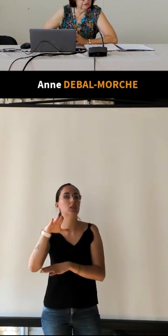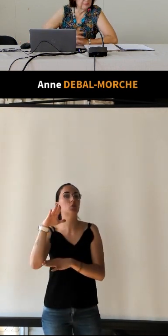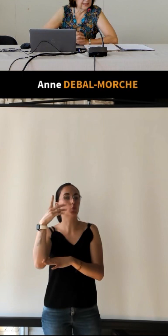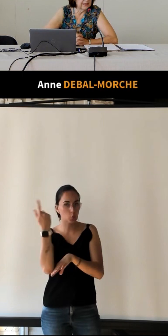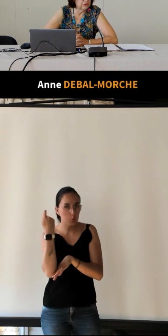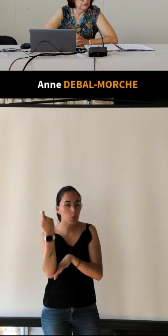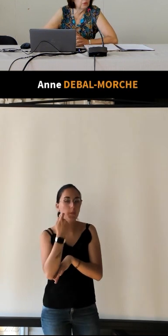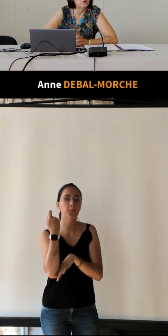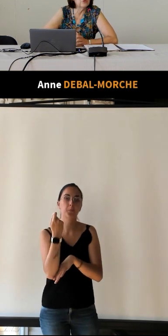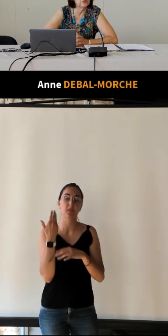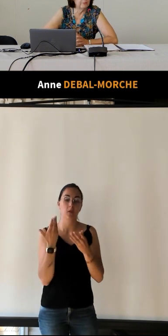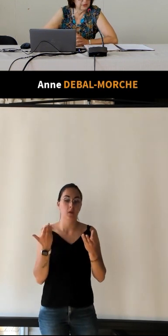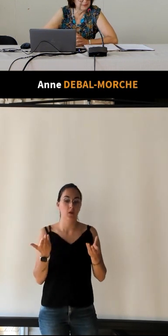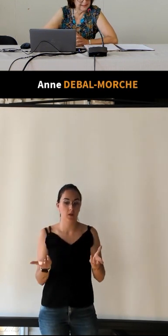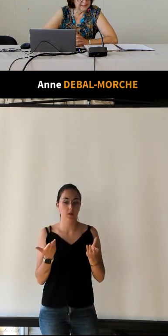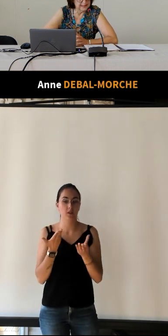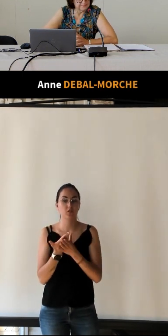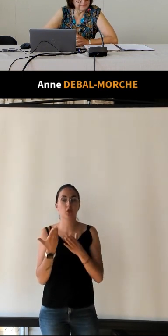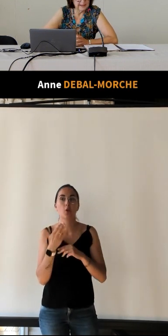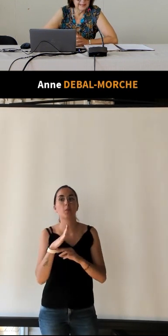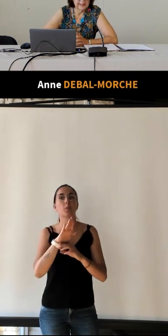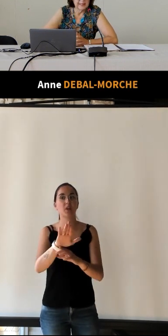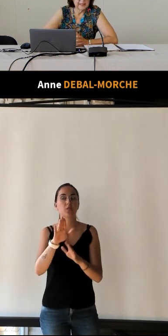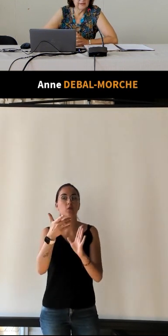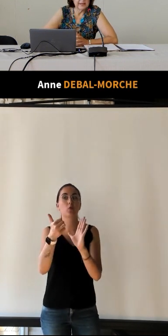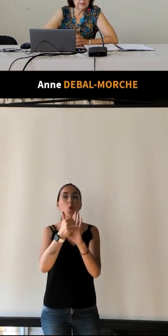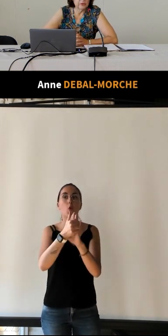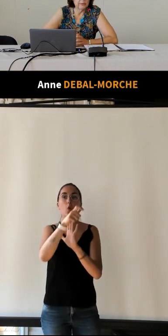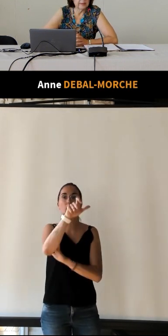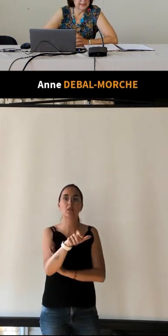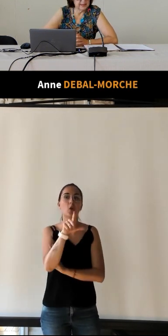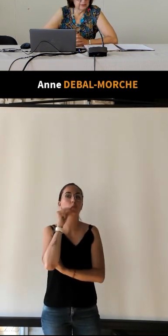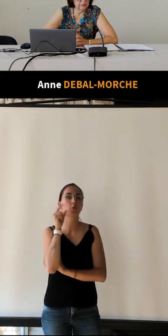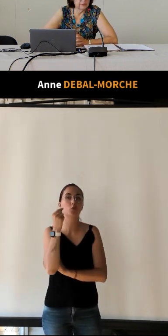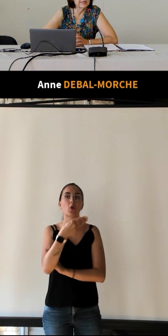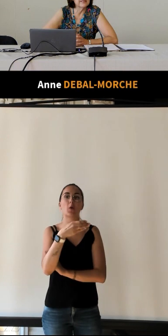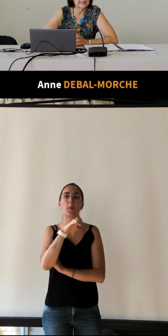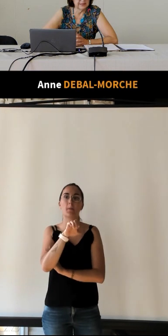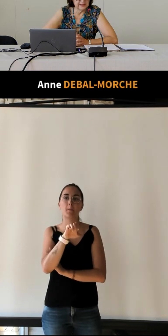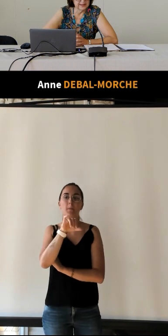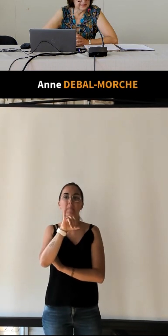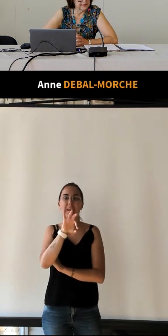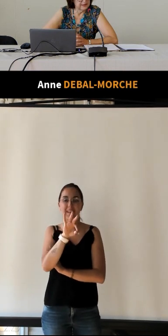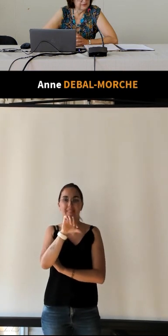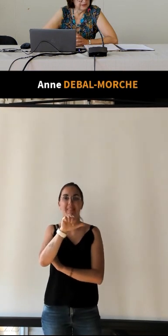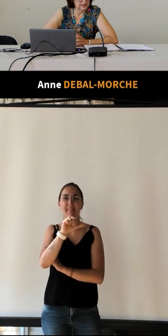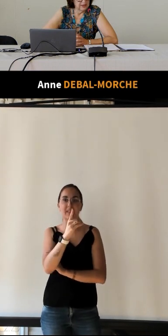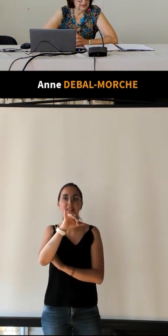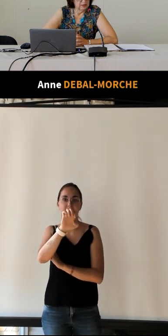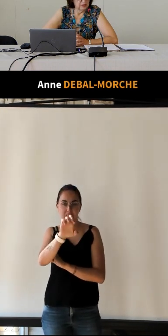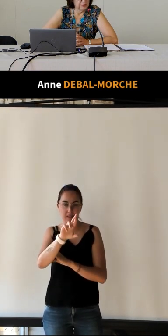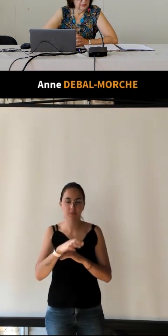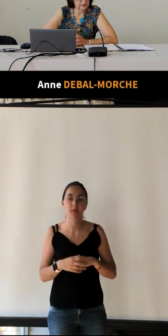je voulais parler du rôle de Paul Métadier qui va être président du syndicat d'initiative